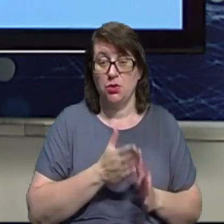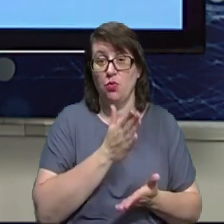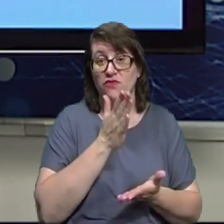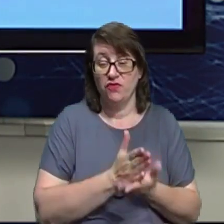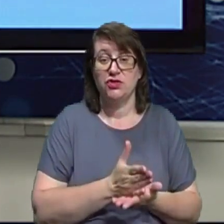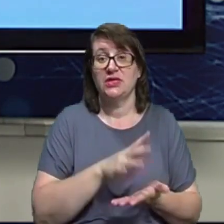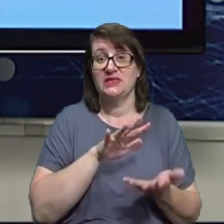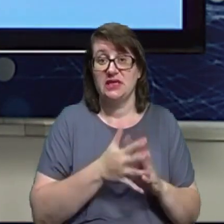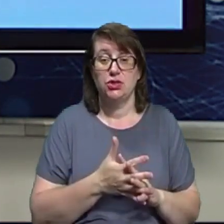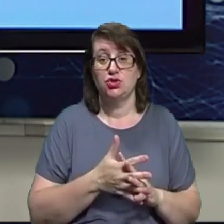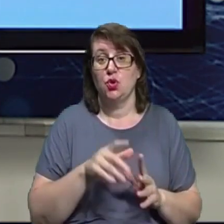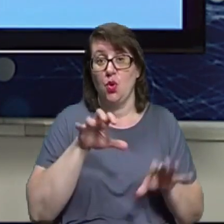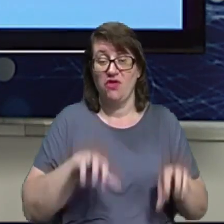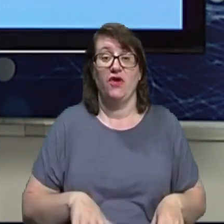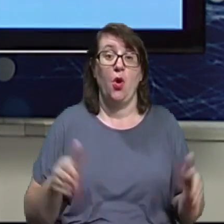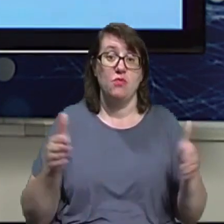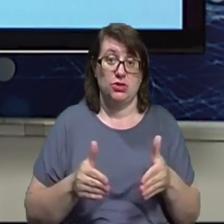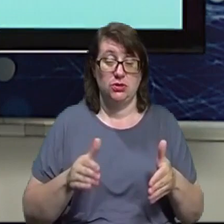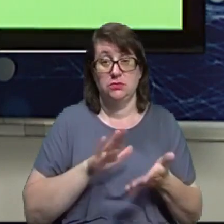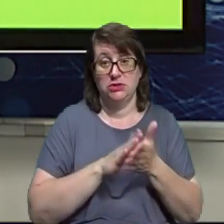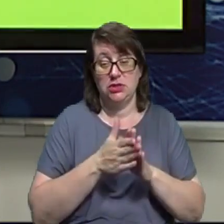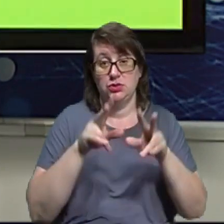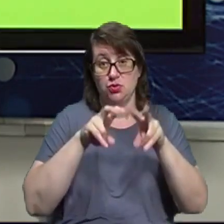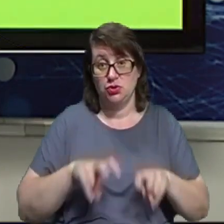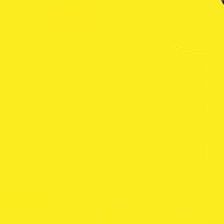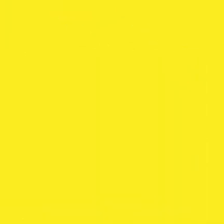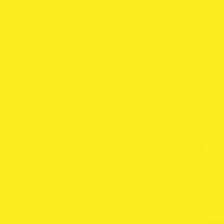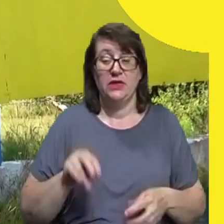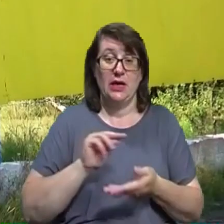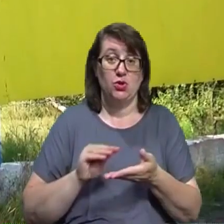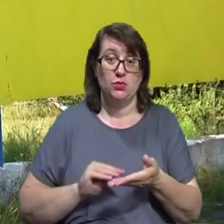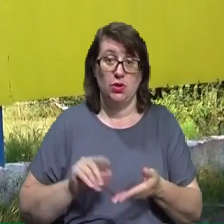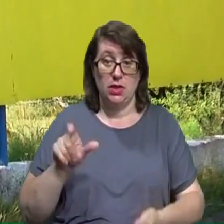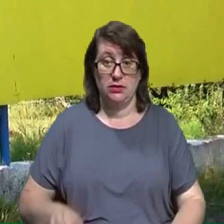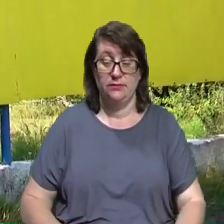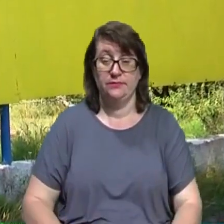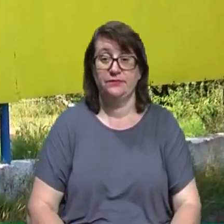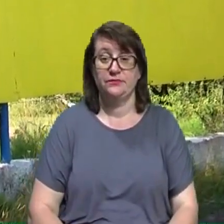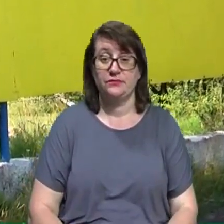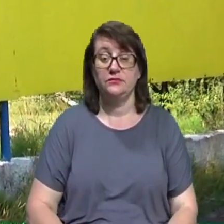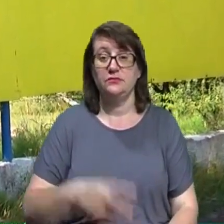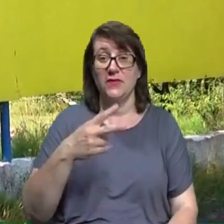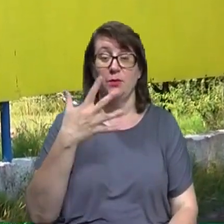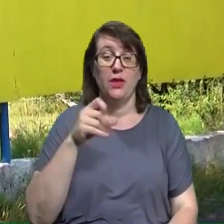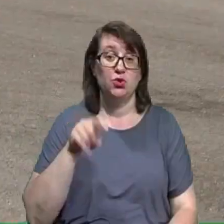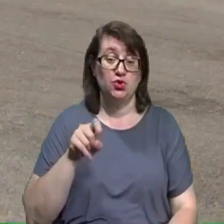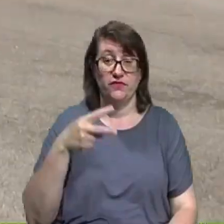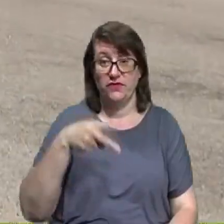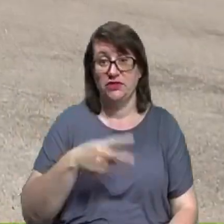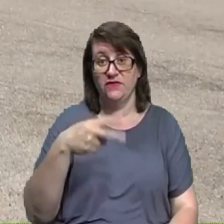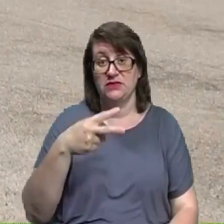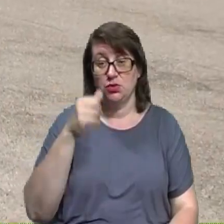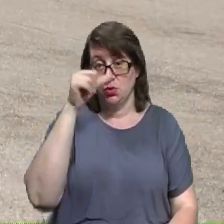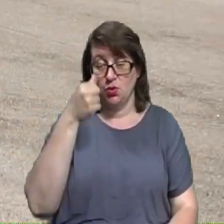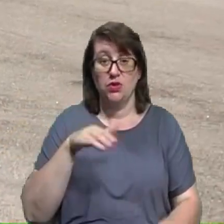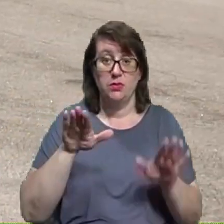обмежені. Ситуацію досліджувала Анжеліка Нестарчук. 25 жовтня 2020 року на місцевих